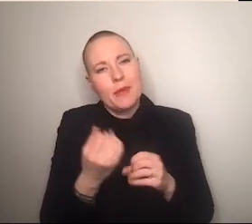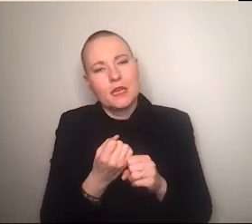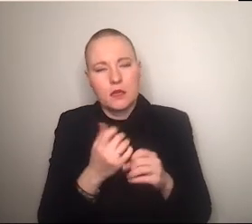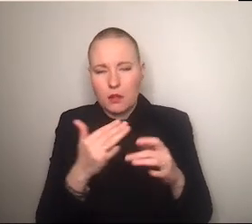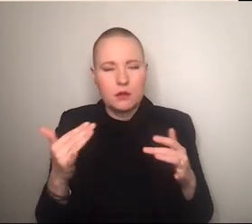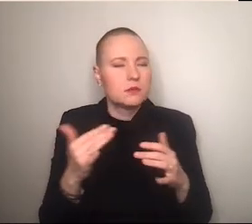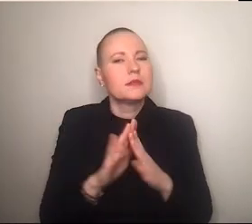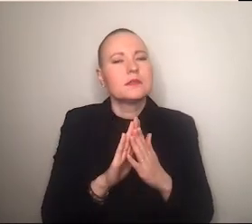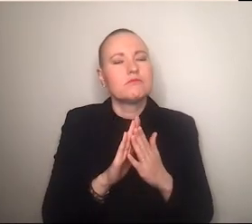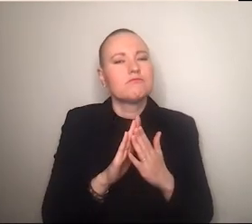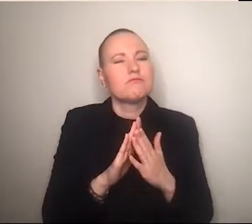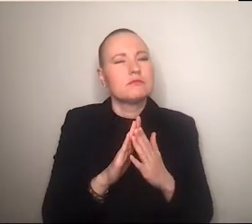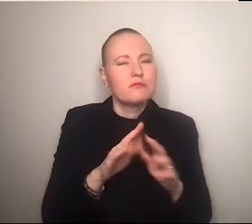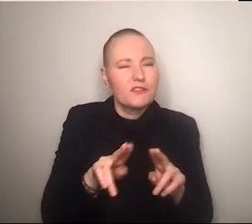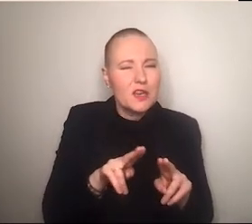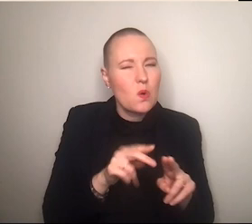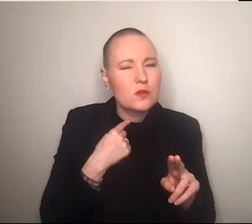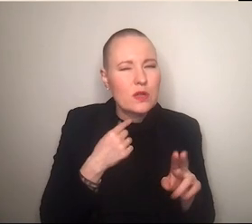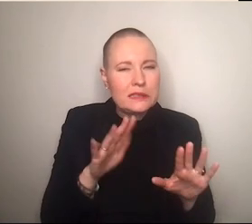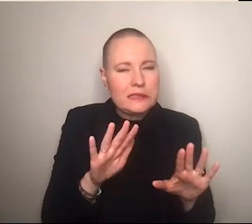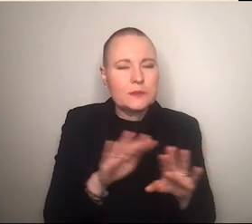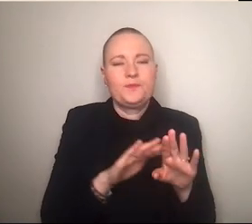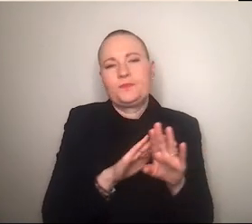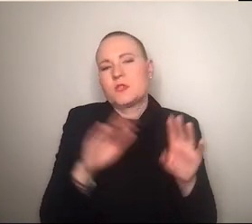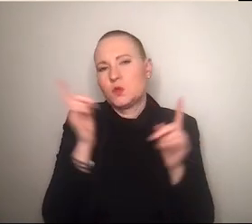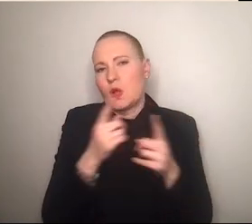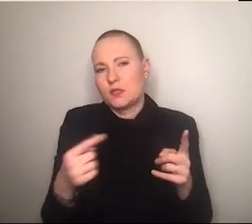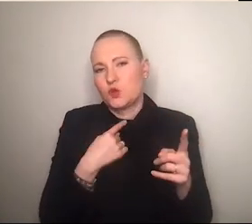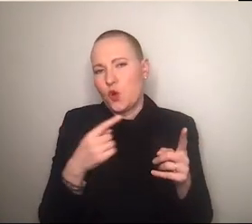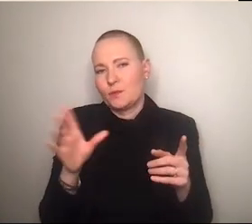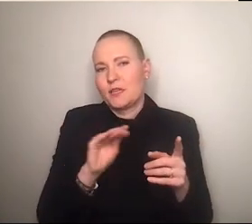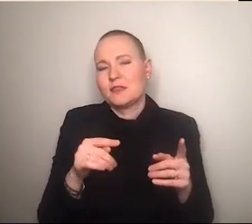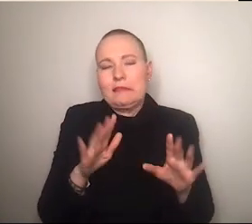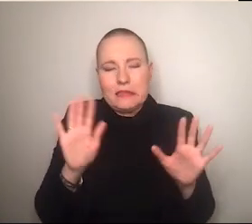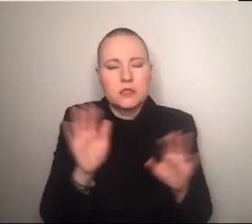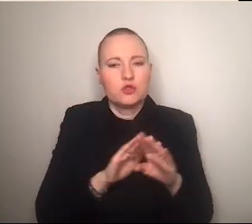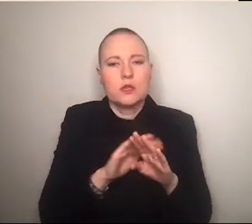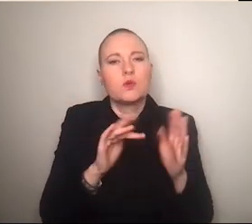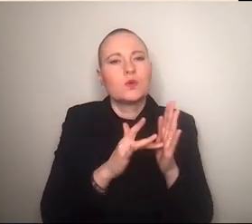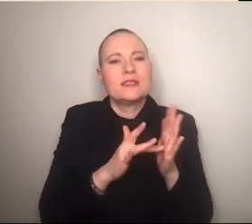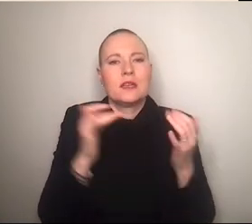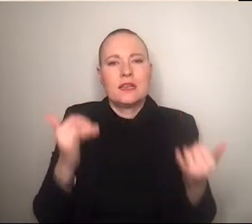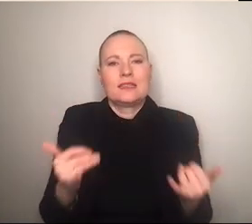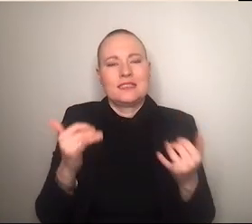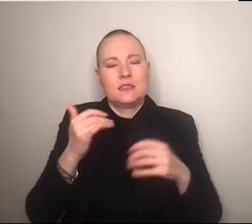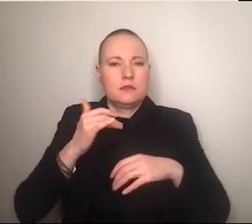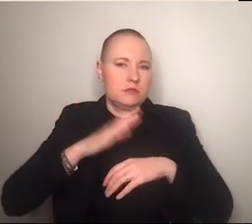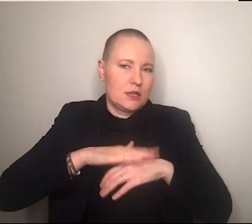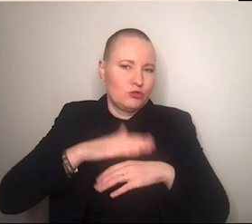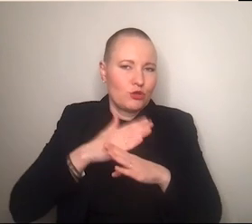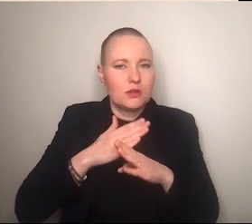genau da noch mal ein kurzes beispiel wird jetzt nicht laufen lassen weil ich glaube schon relativ fortgeschritten in der zeit